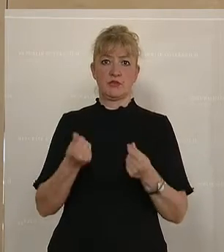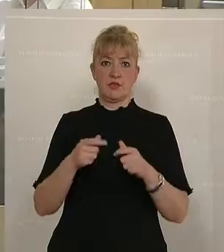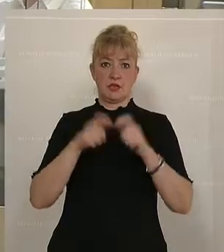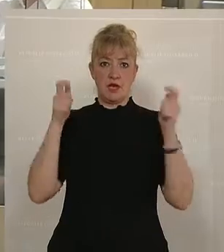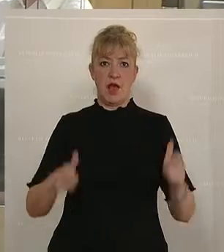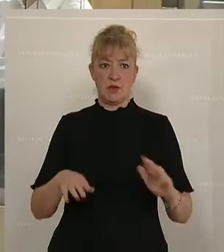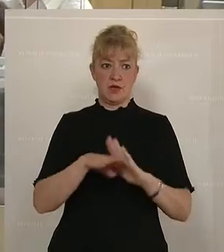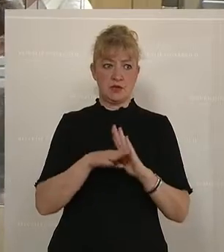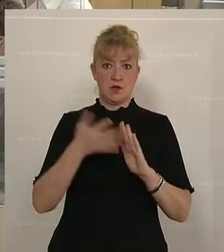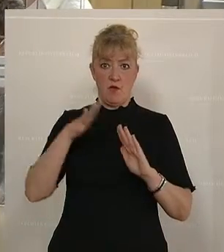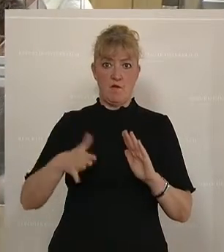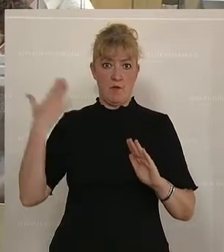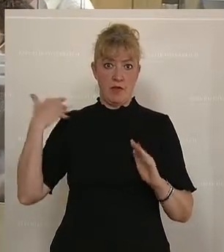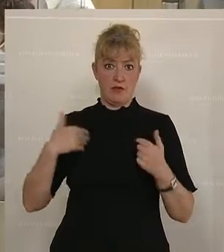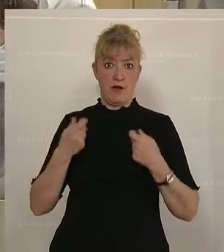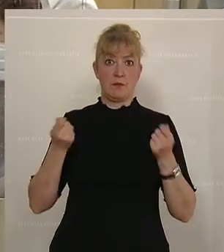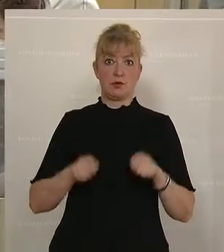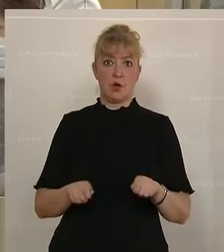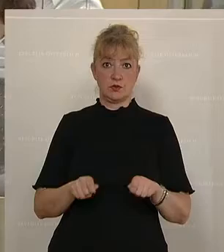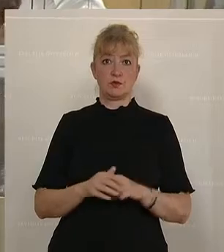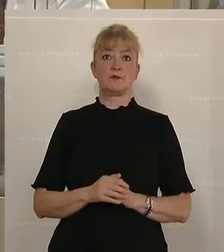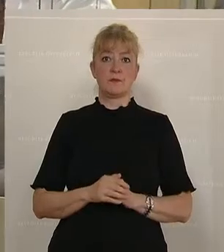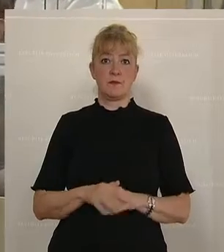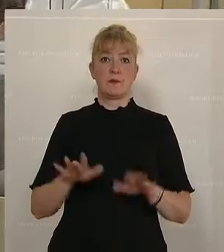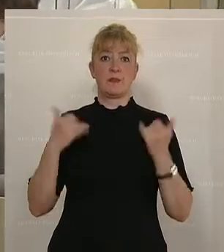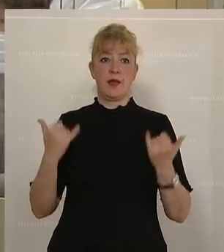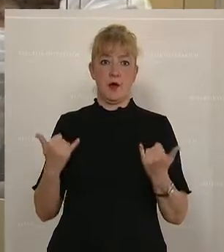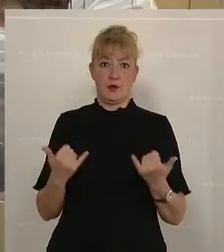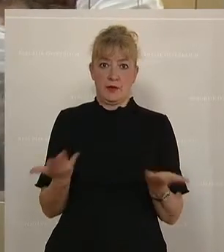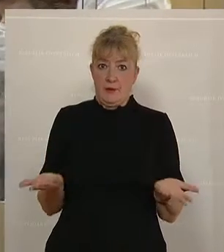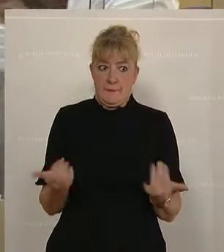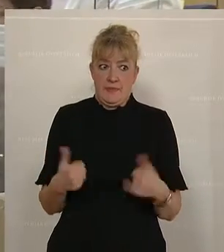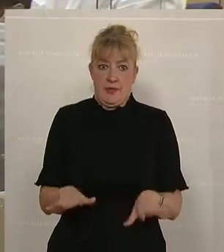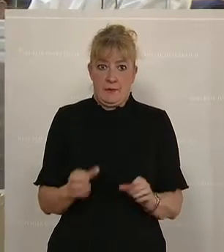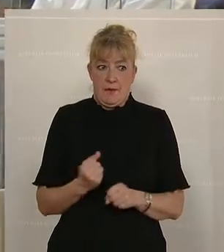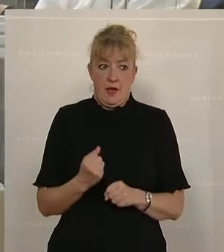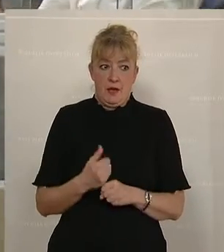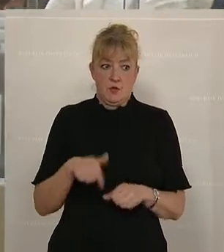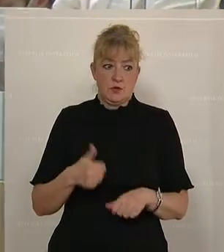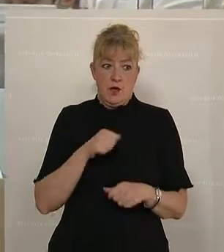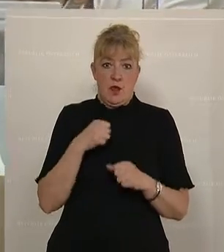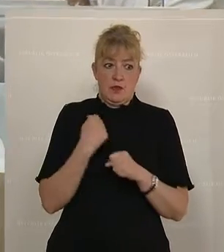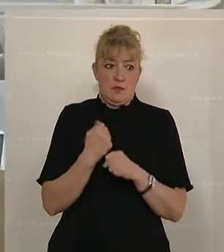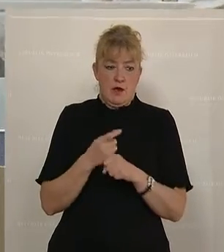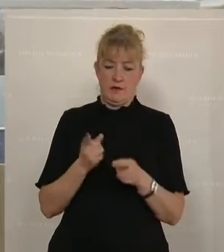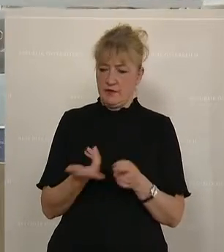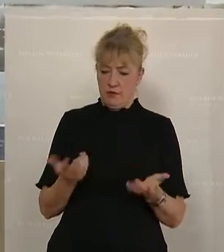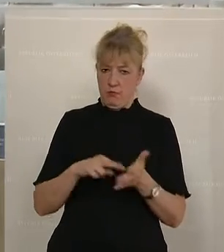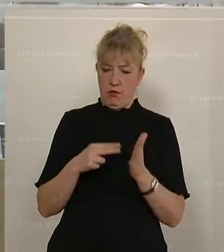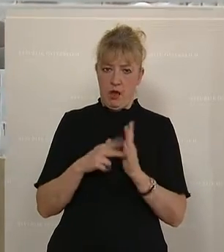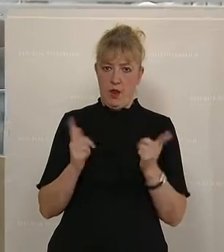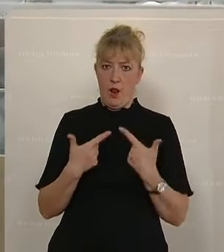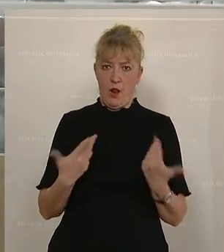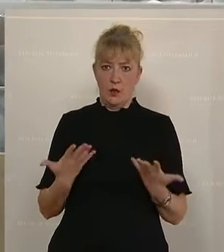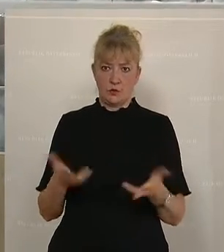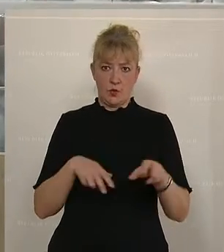Monaten haben wir das beschlossen und heute haltet das nicht mehr. Jetzt müssen wir das leihmachen. So planlos ist diese Regierung.